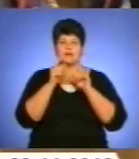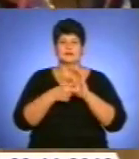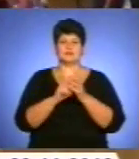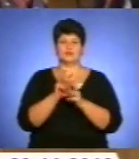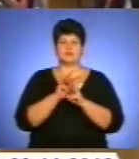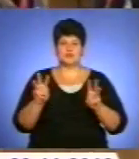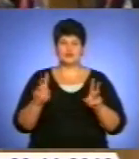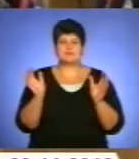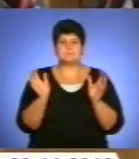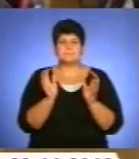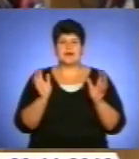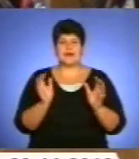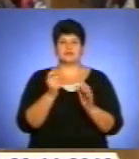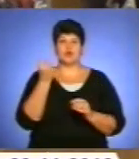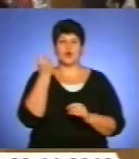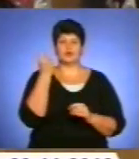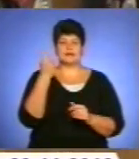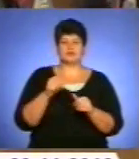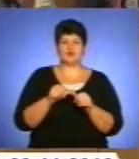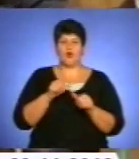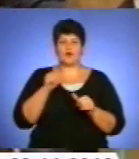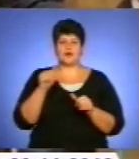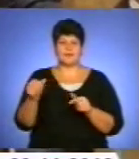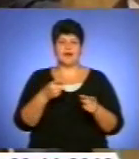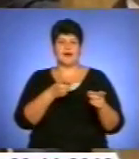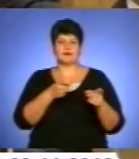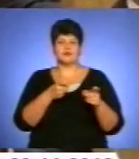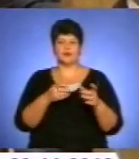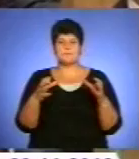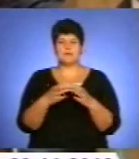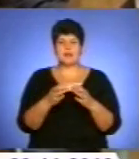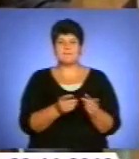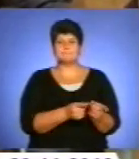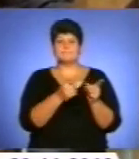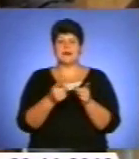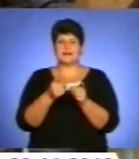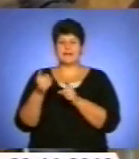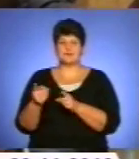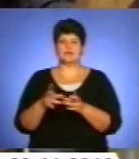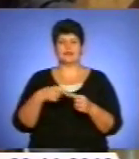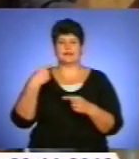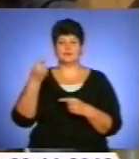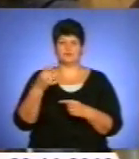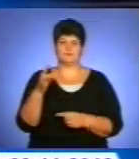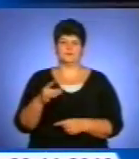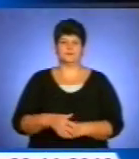щодо збереження 11-ї окремої артилерійської бригади перенесено на наступне пленерне засідання.